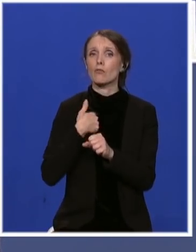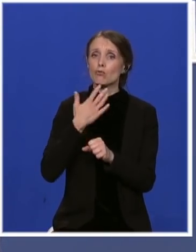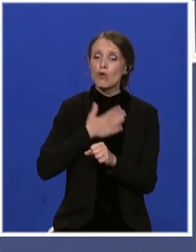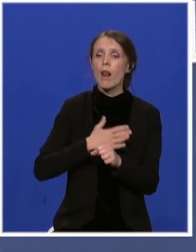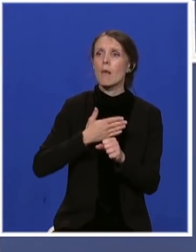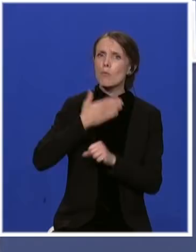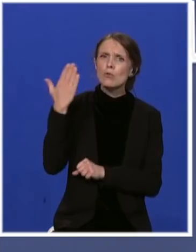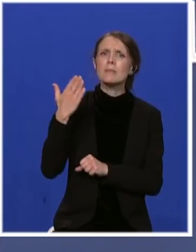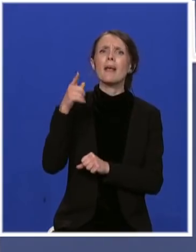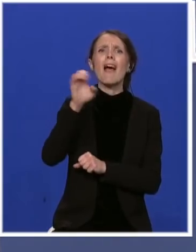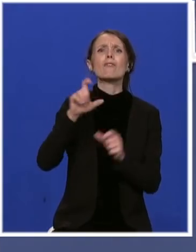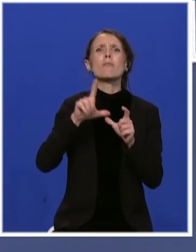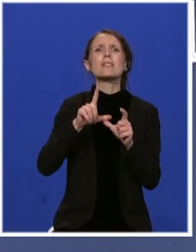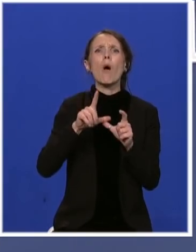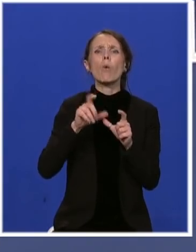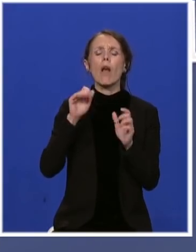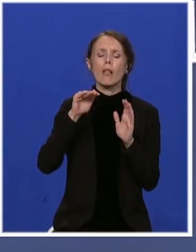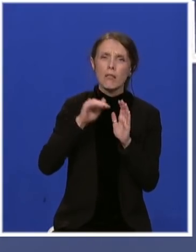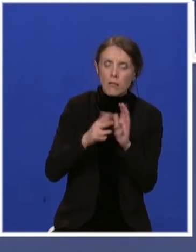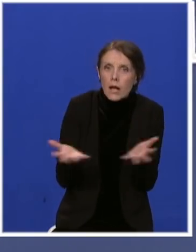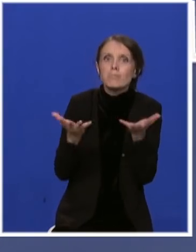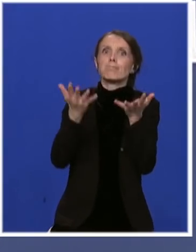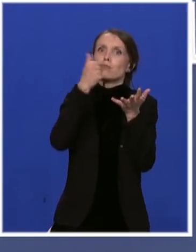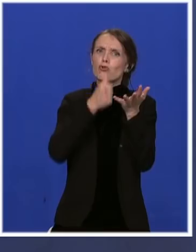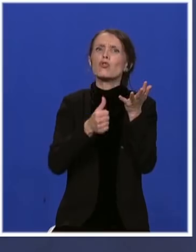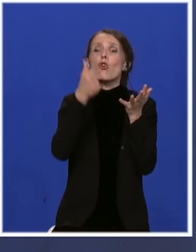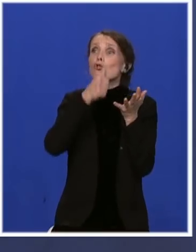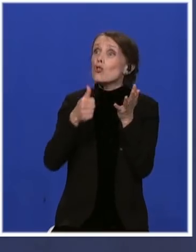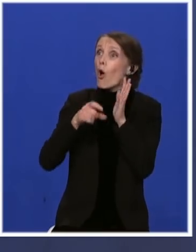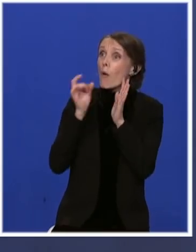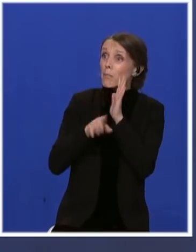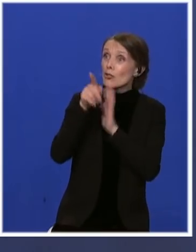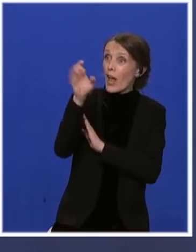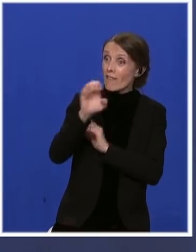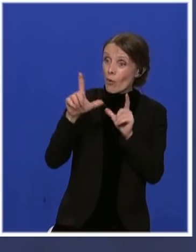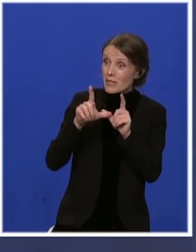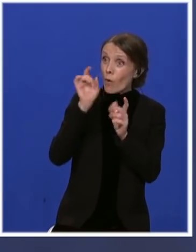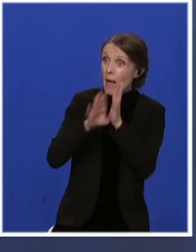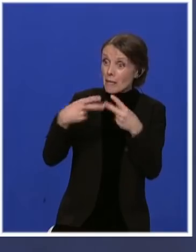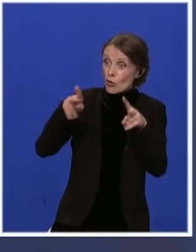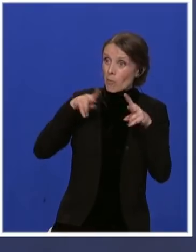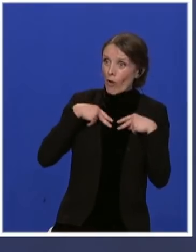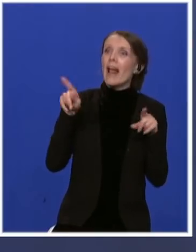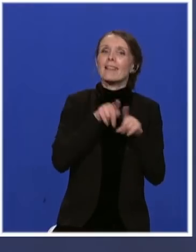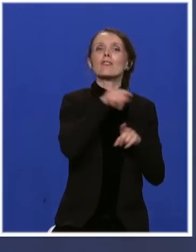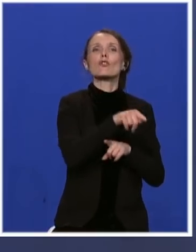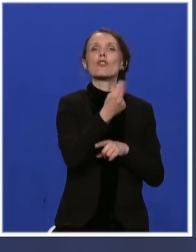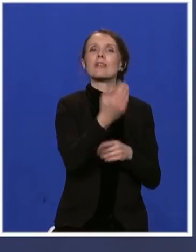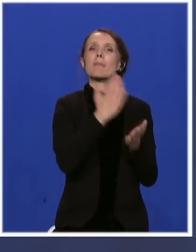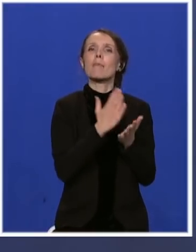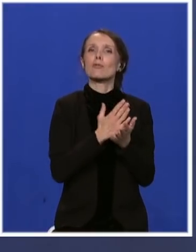oporovak Evropskoj uniji, što se brže vi oporavite, tako će i Srbije brže da se oporavi. Hvala još jedan put i